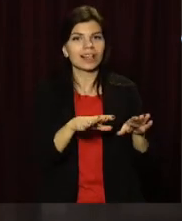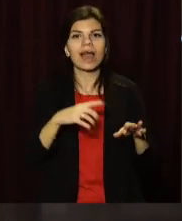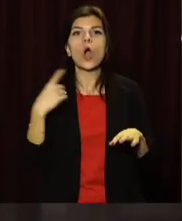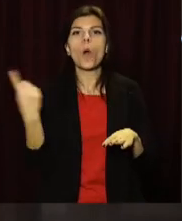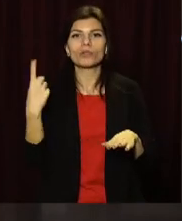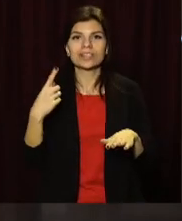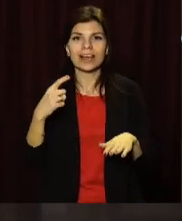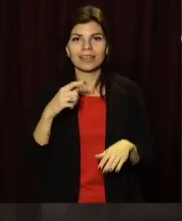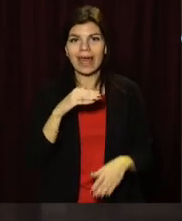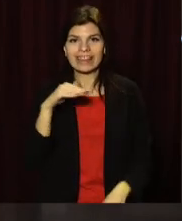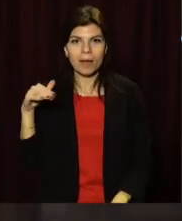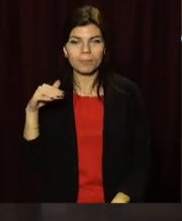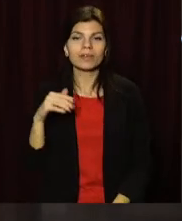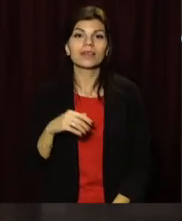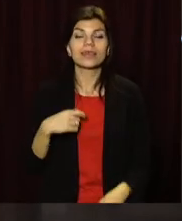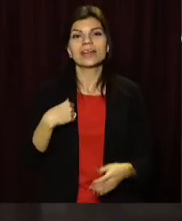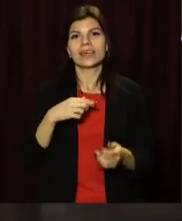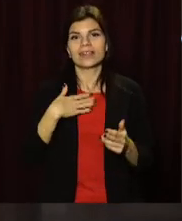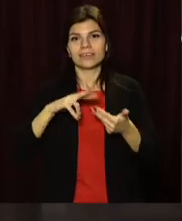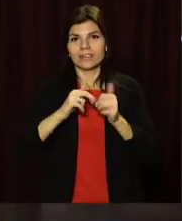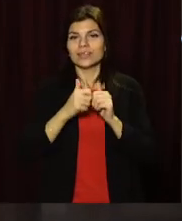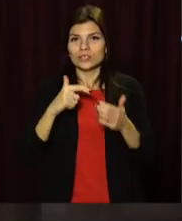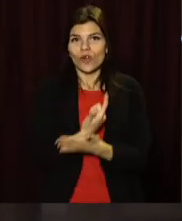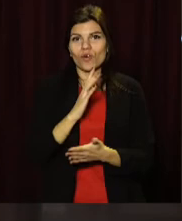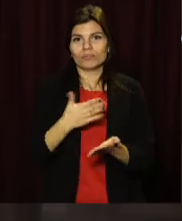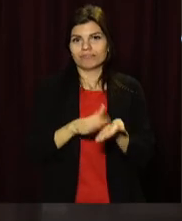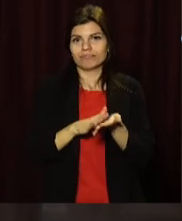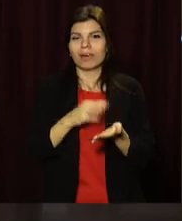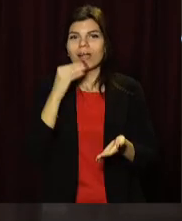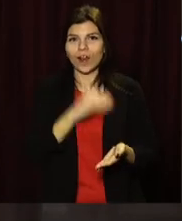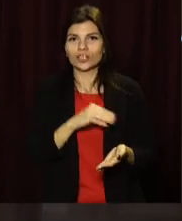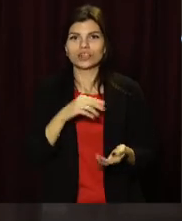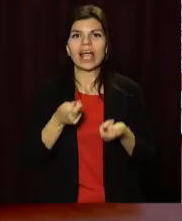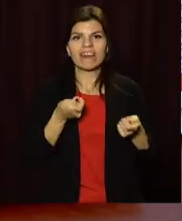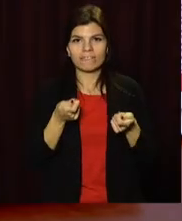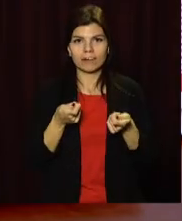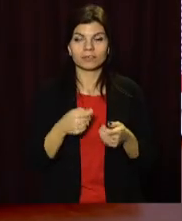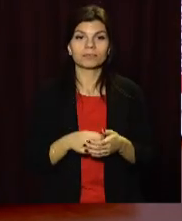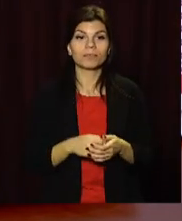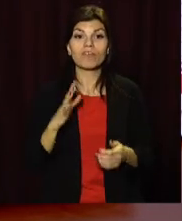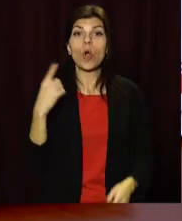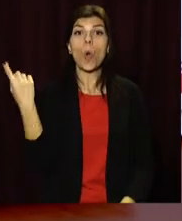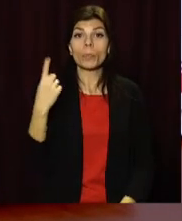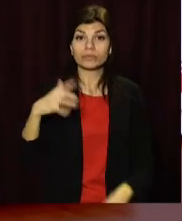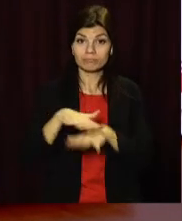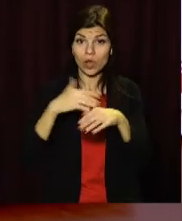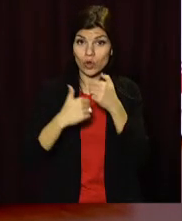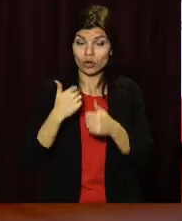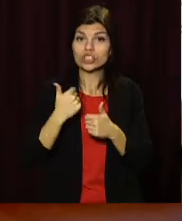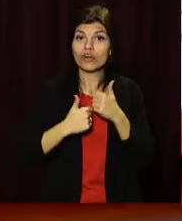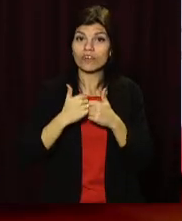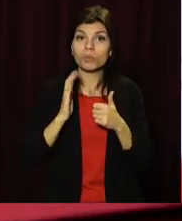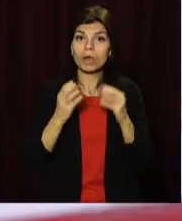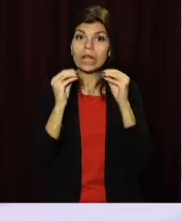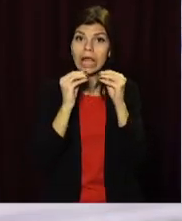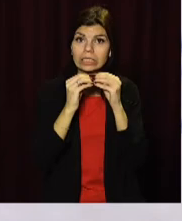етапі. І, знову ж, наше місто Кам'янське відзначиться ще й кращими керівниками. В обласному етапі конкурсу змагатимуться